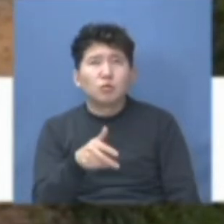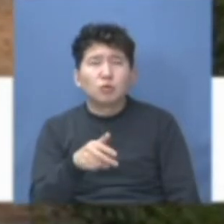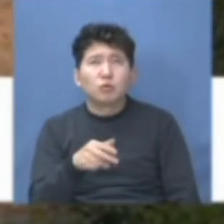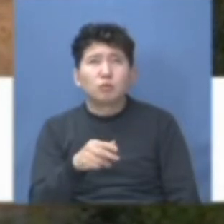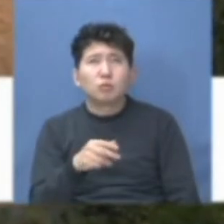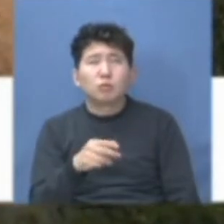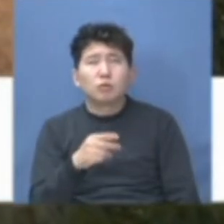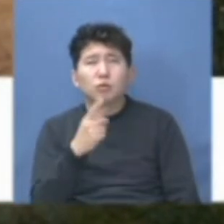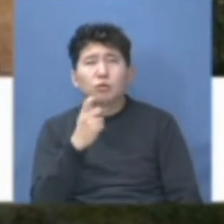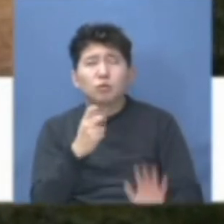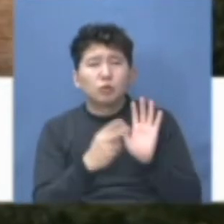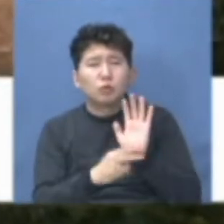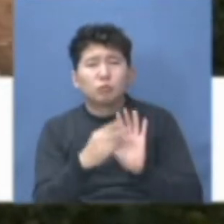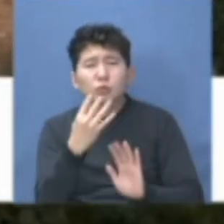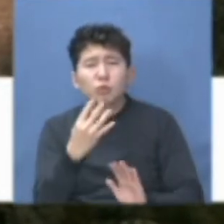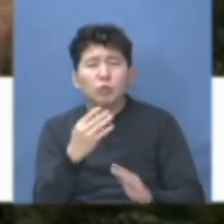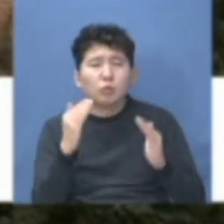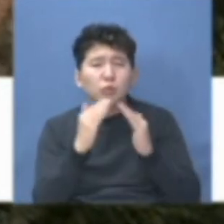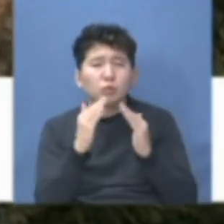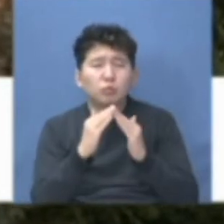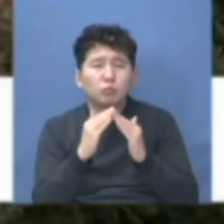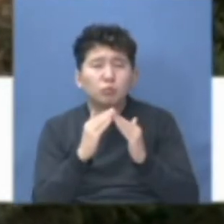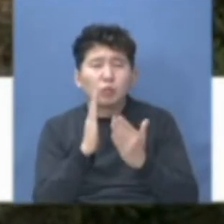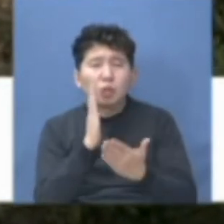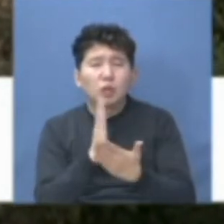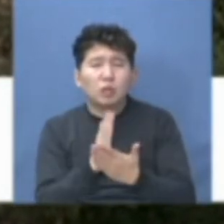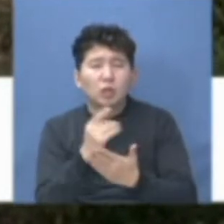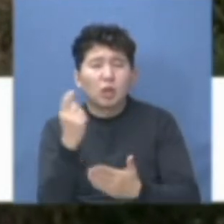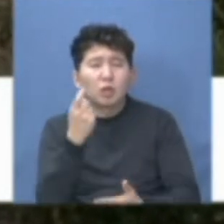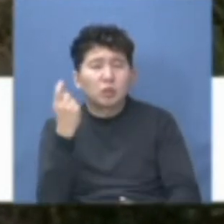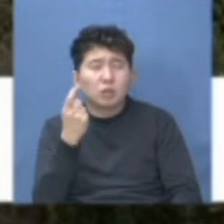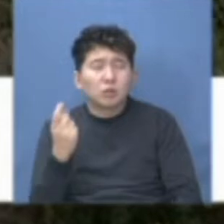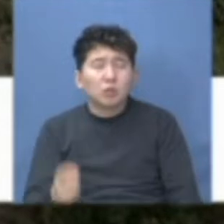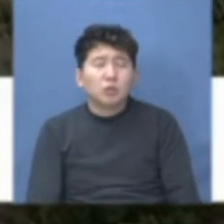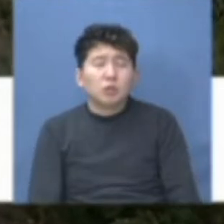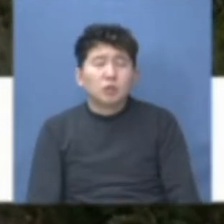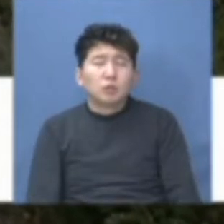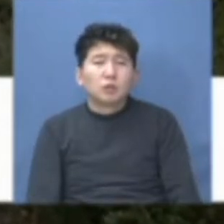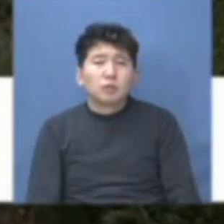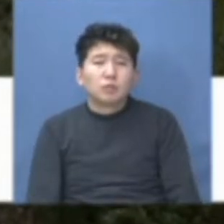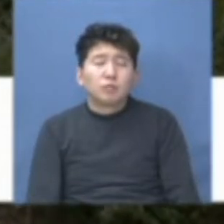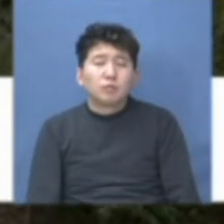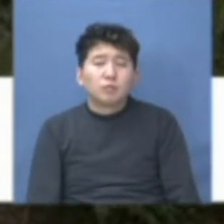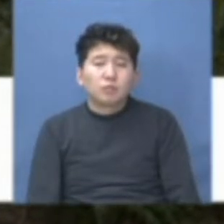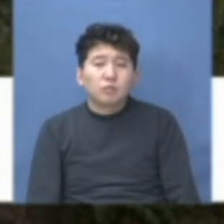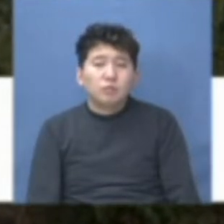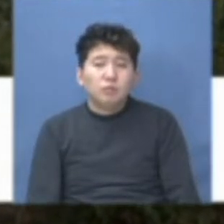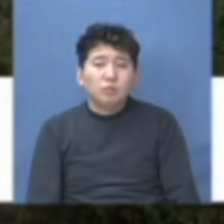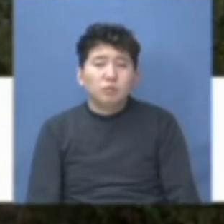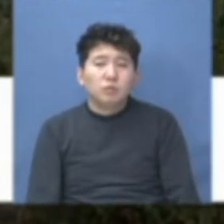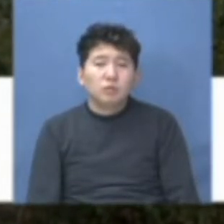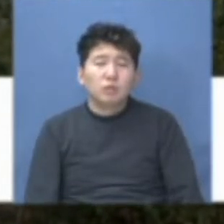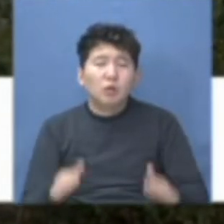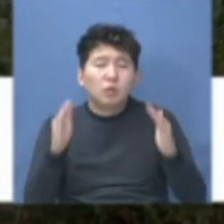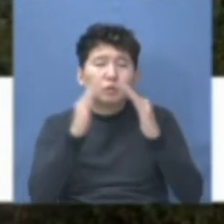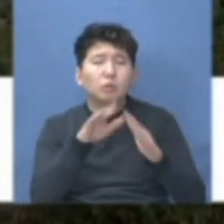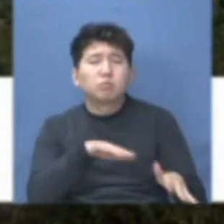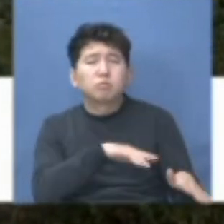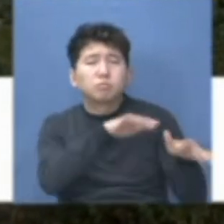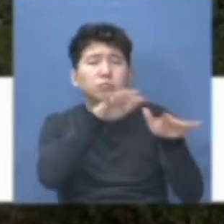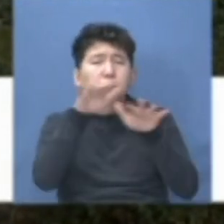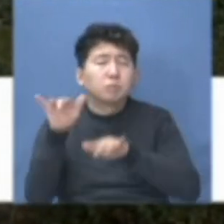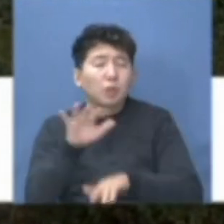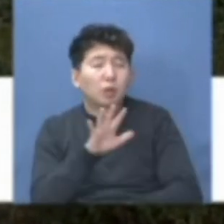тіркелген. Қазіргі уақытта облыстық түтінші жағдайлар департаментінің жергіліктат қарушы орғындармен бірлесі батылған үй жайыларды аралап шыққан.